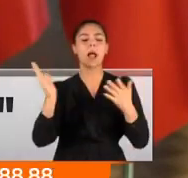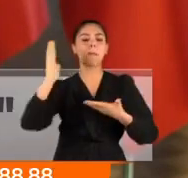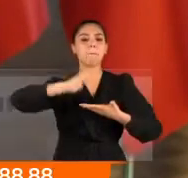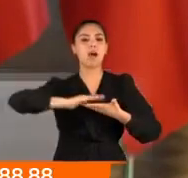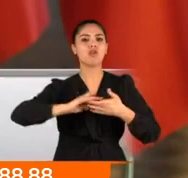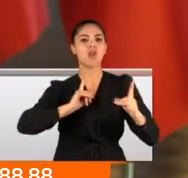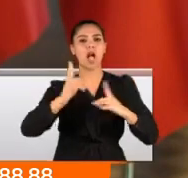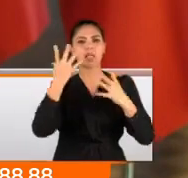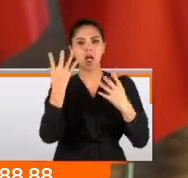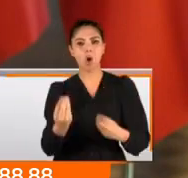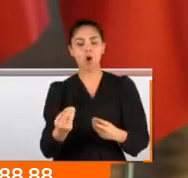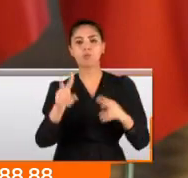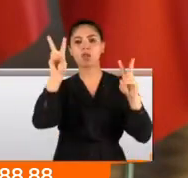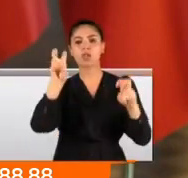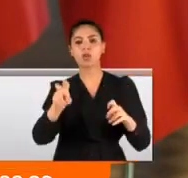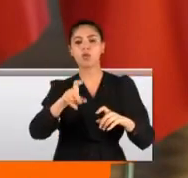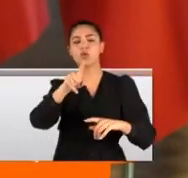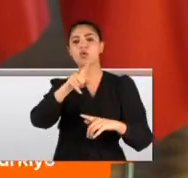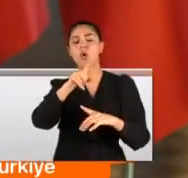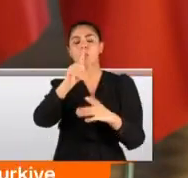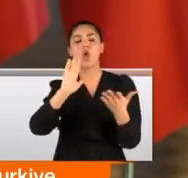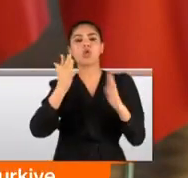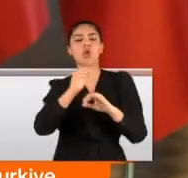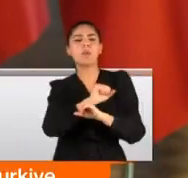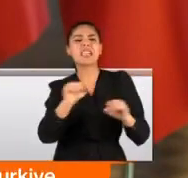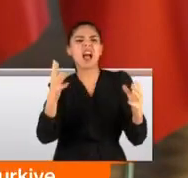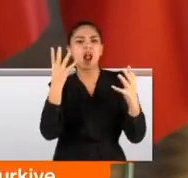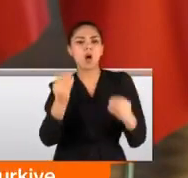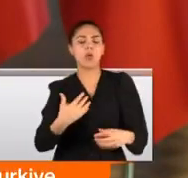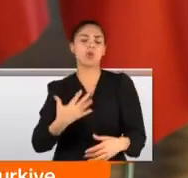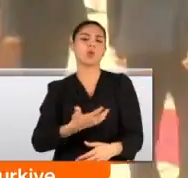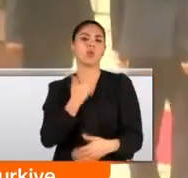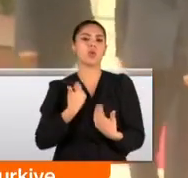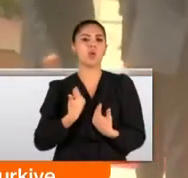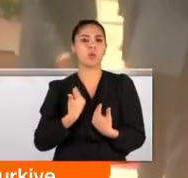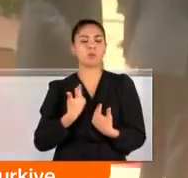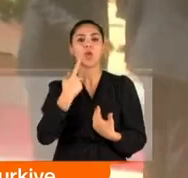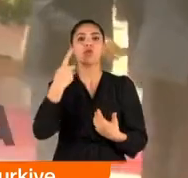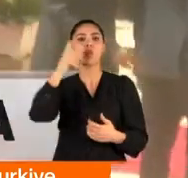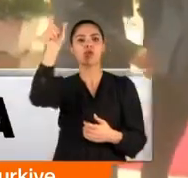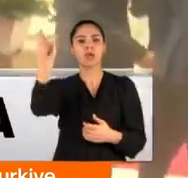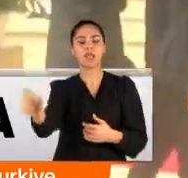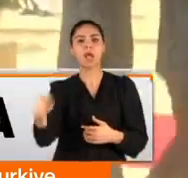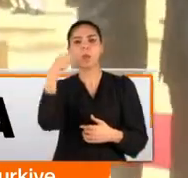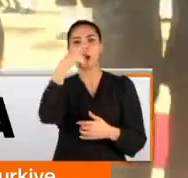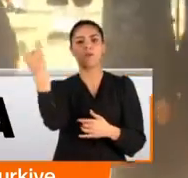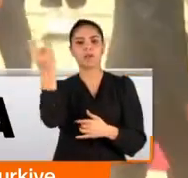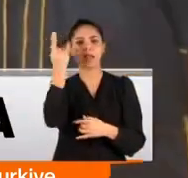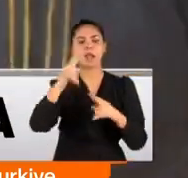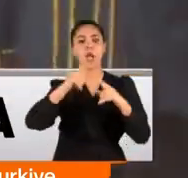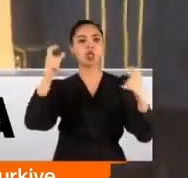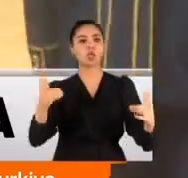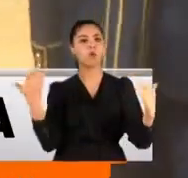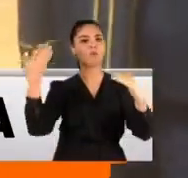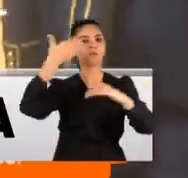yolunda tarihi bir fırsatın heva edildiğini görmekten üzüntü duyuyoruz. Cumhurbaşkanı Afrika turuna Togo ile